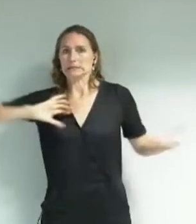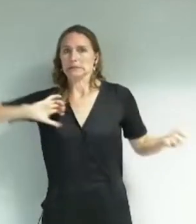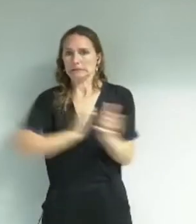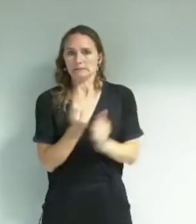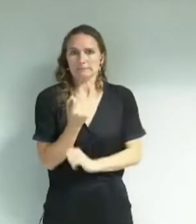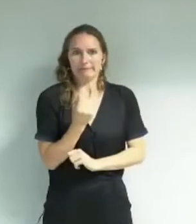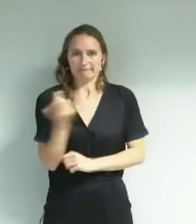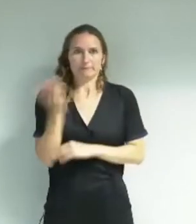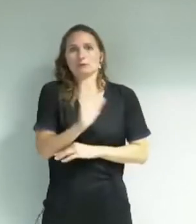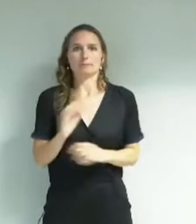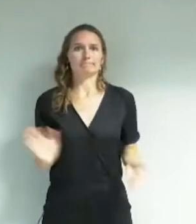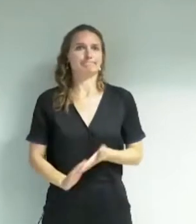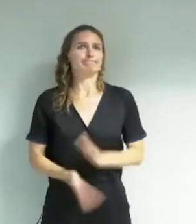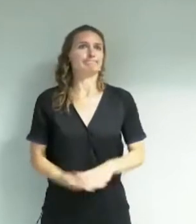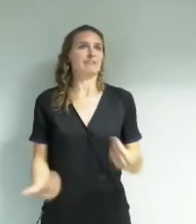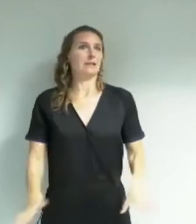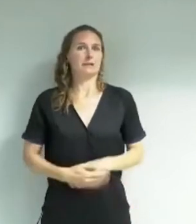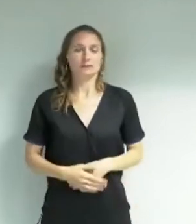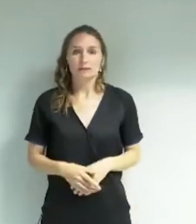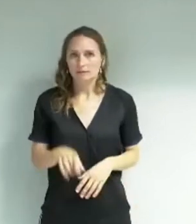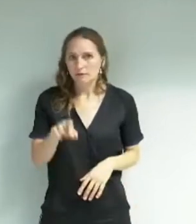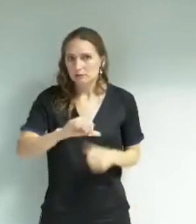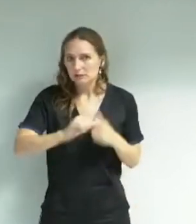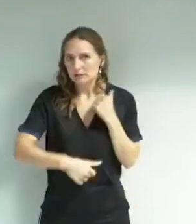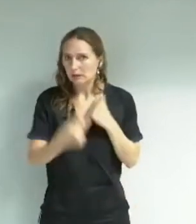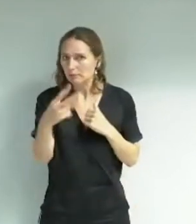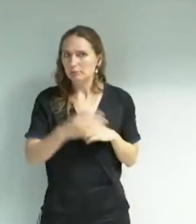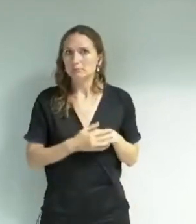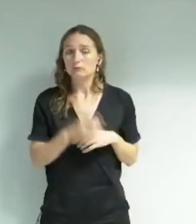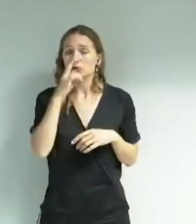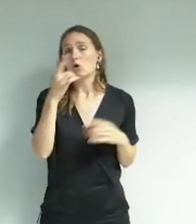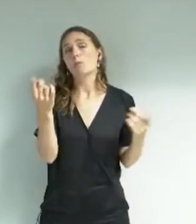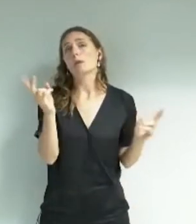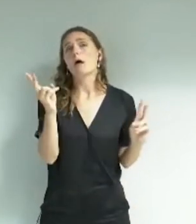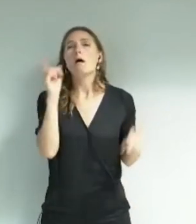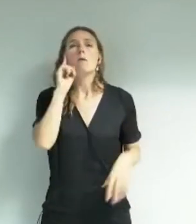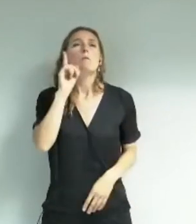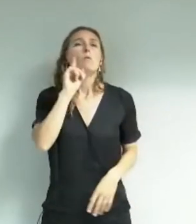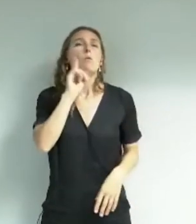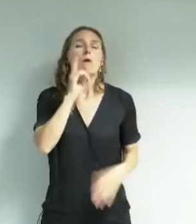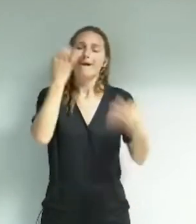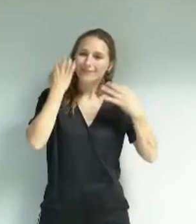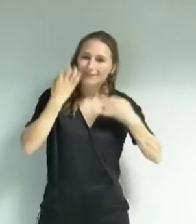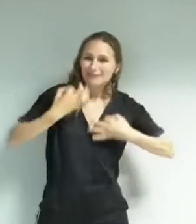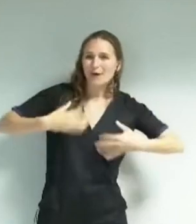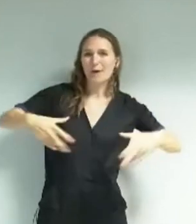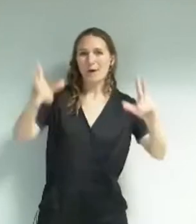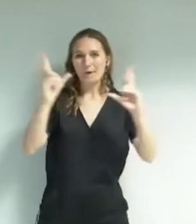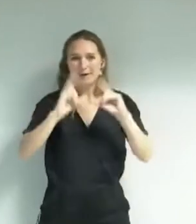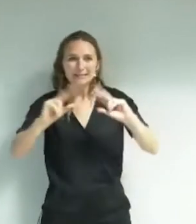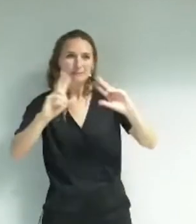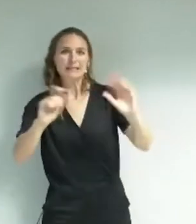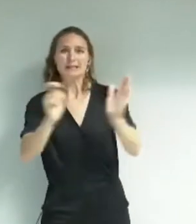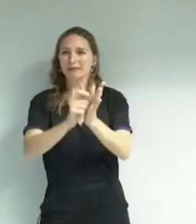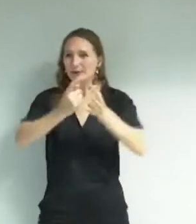votre manière de faire. Vous vous dites certainement pourquoi prendre le temps donc de présenter aux grenoblois et d'échanger en commission.